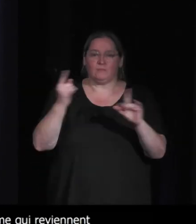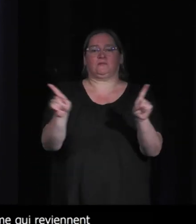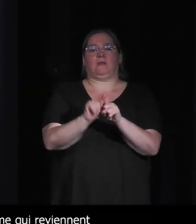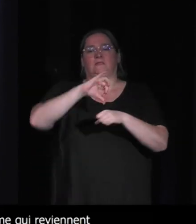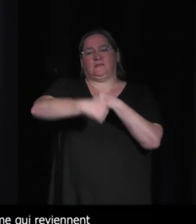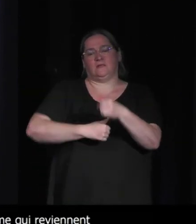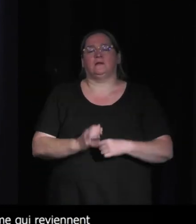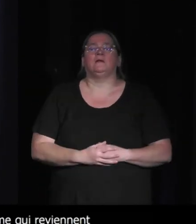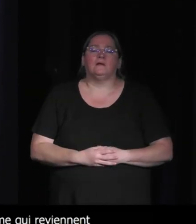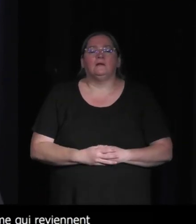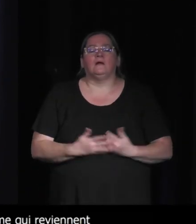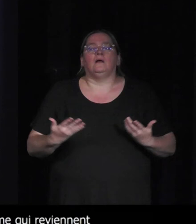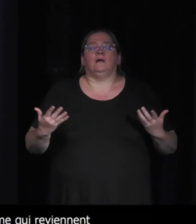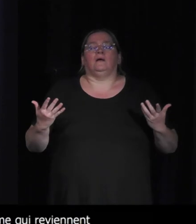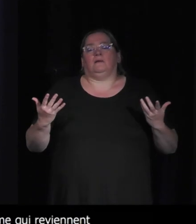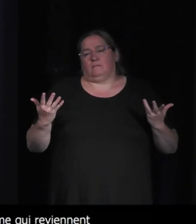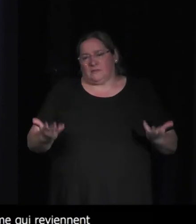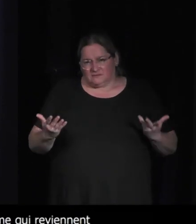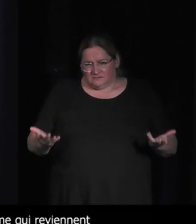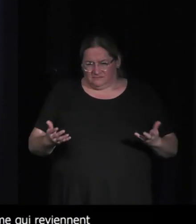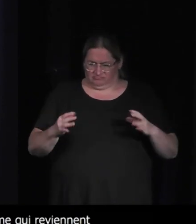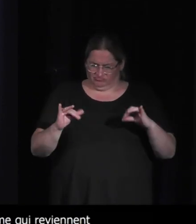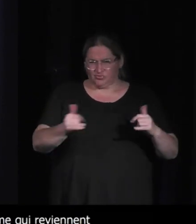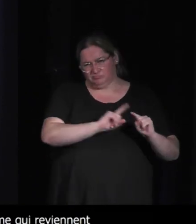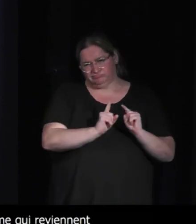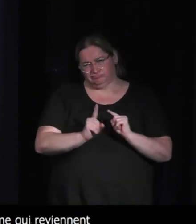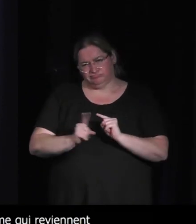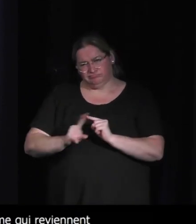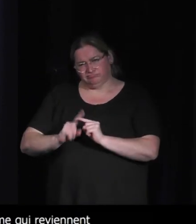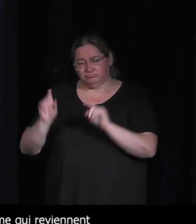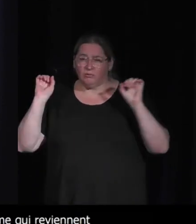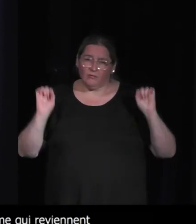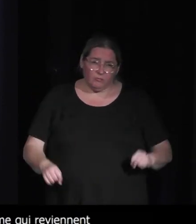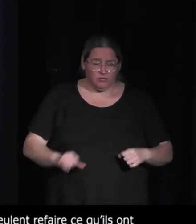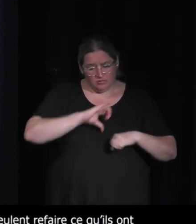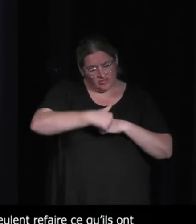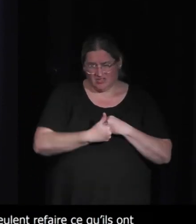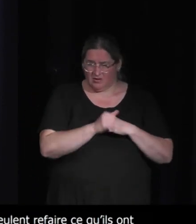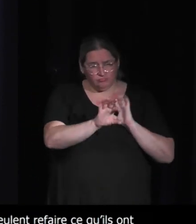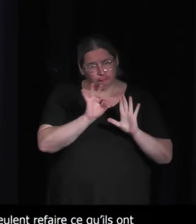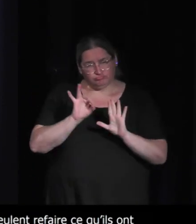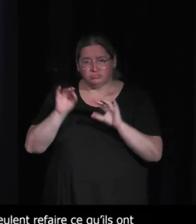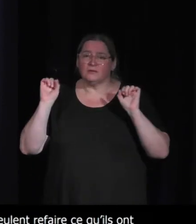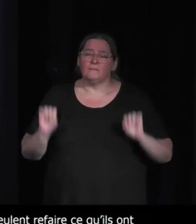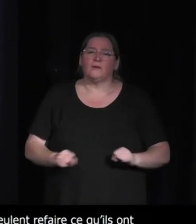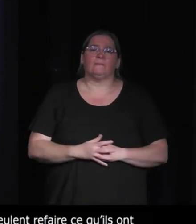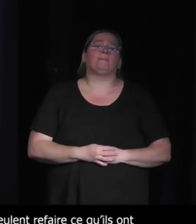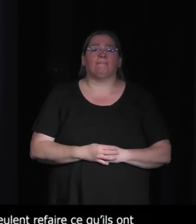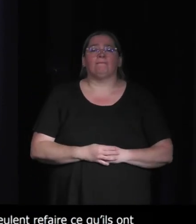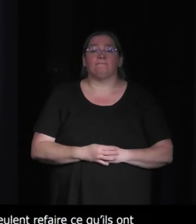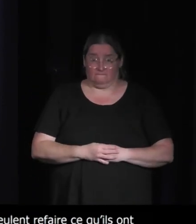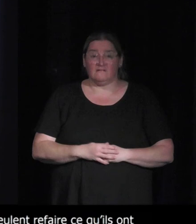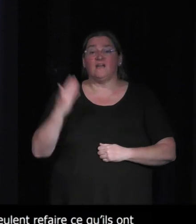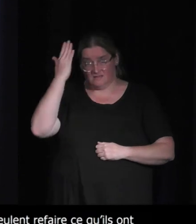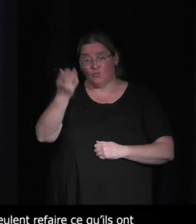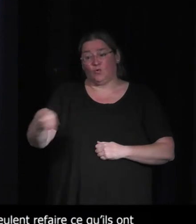mais ouais maintenant comme la diversité il y a plein de diversité dans le jeu vidéo il y a cette façon d'utiliser